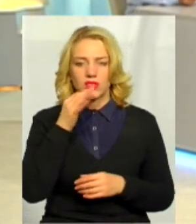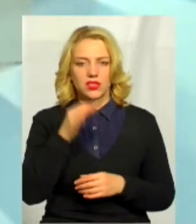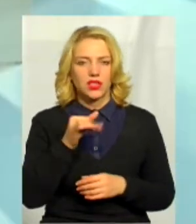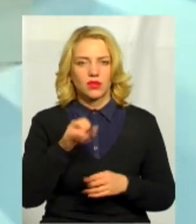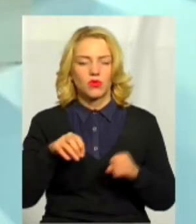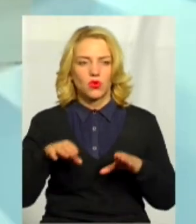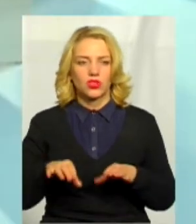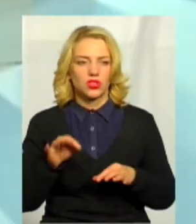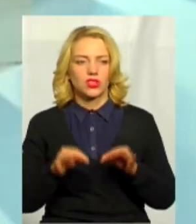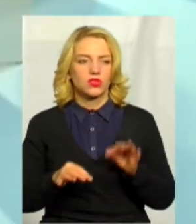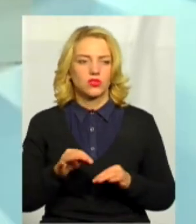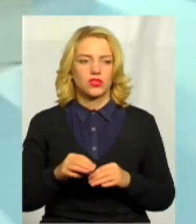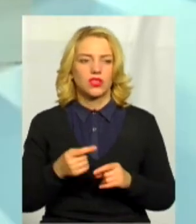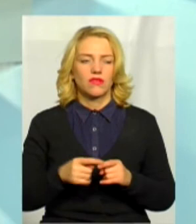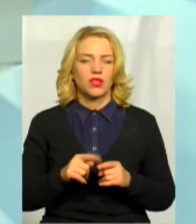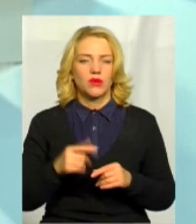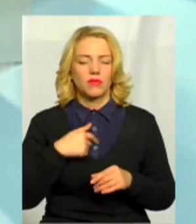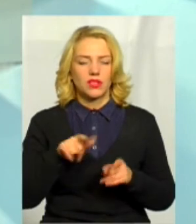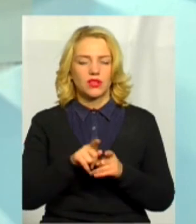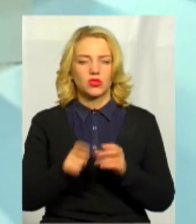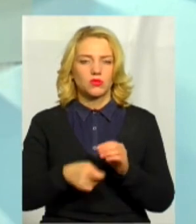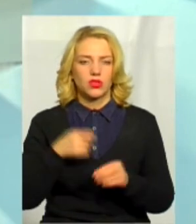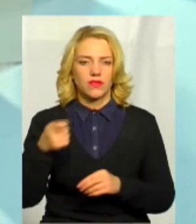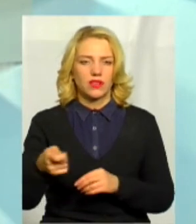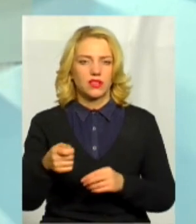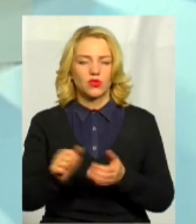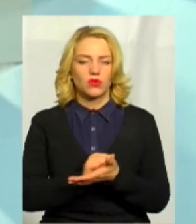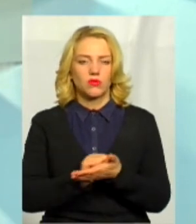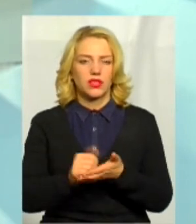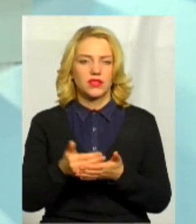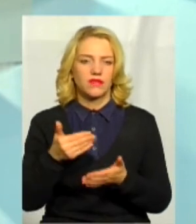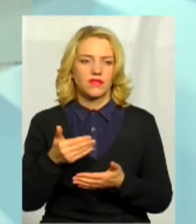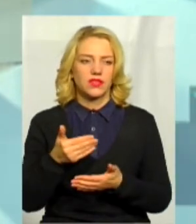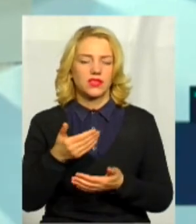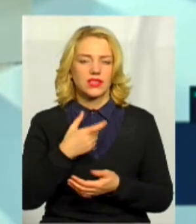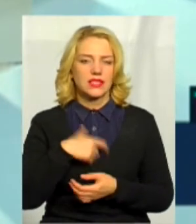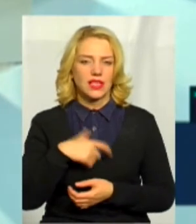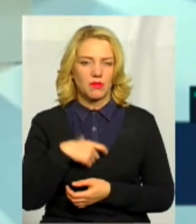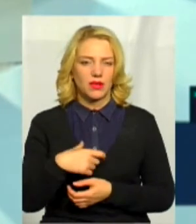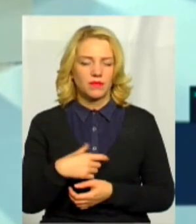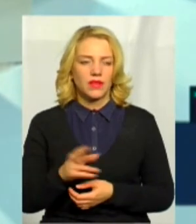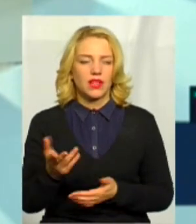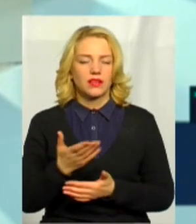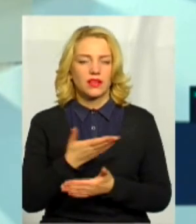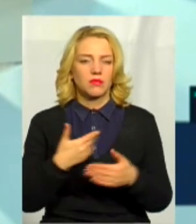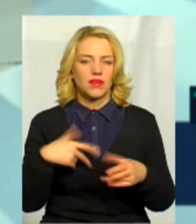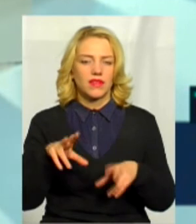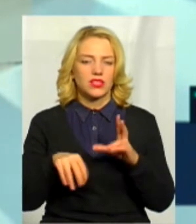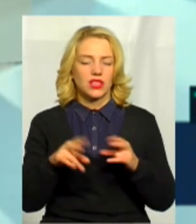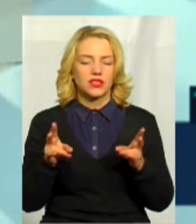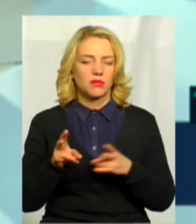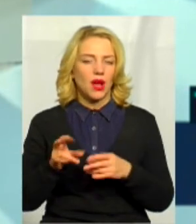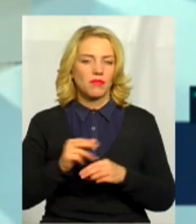суди. От, він буде, ми подали теж документи від себе, які ми вважали за потрібне.